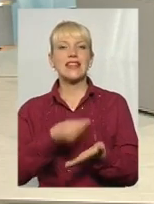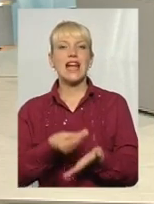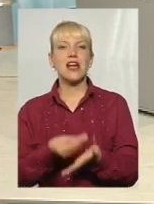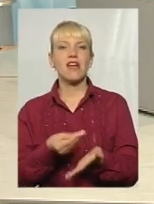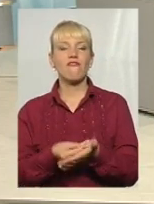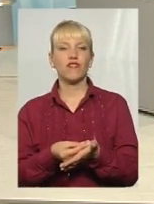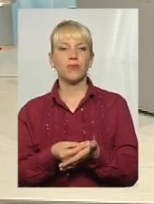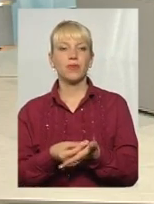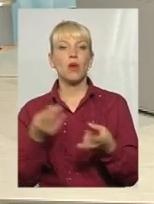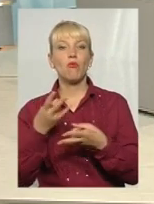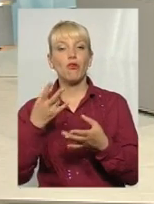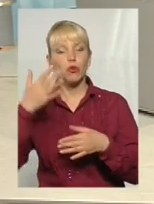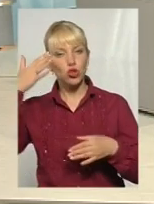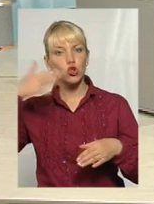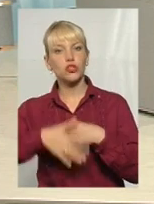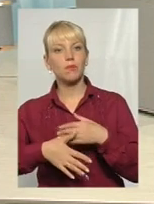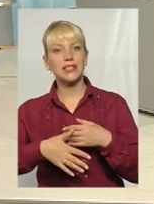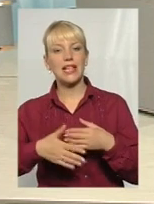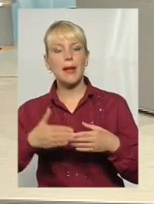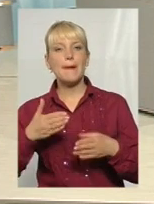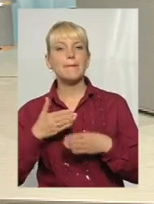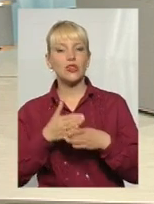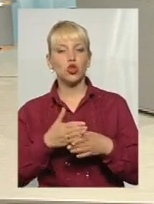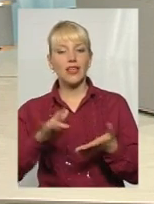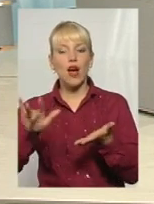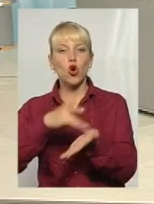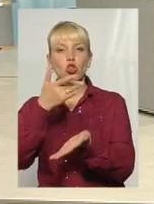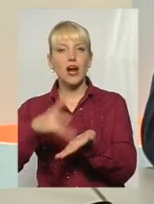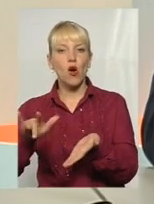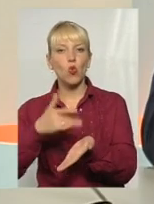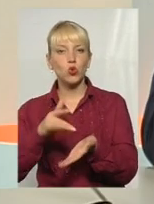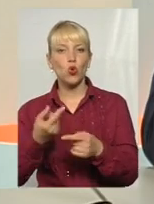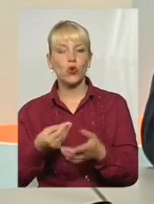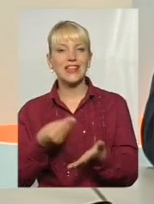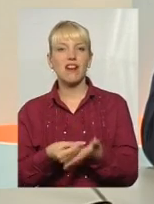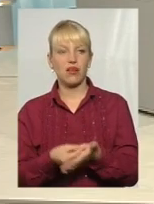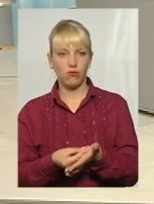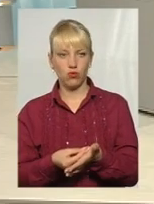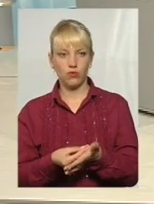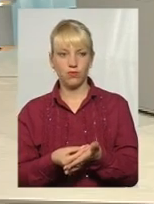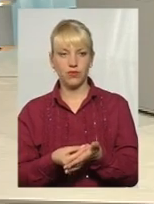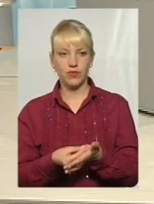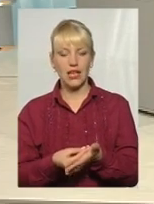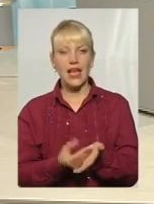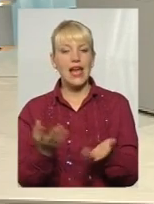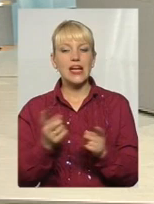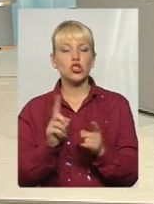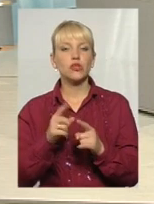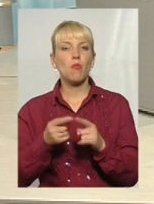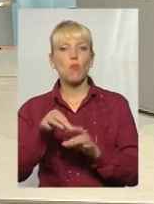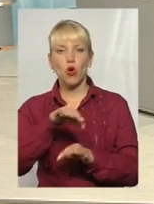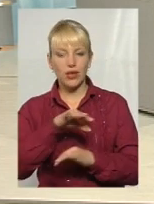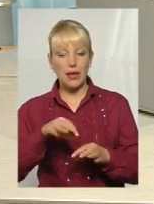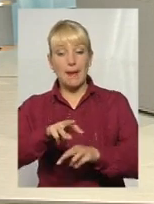бути. Має бути зрозуміла методика розрахунку тарифу. яке вузьке місце цього проєкту? Насправді,